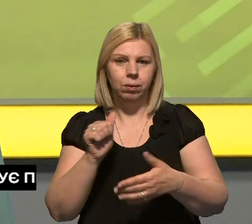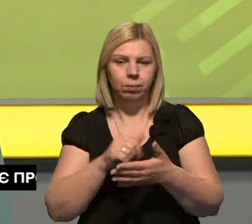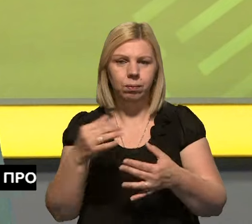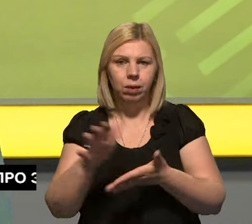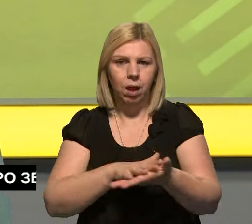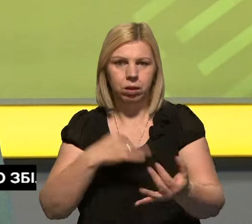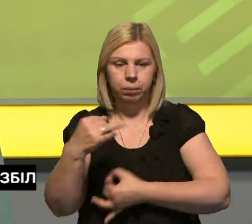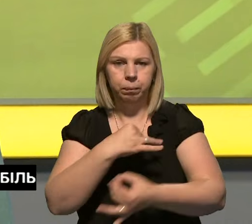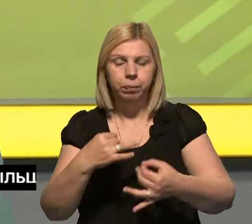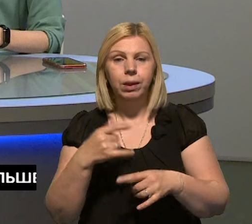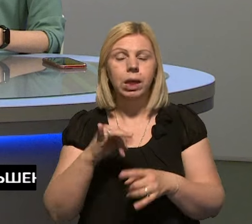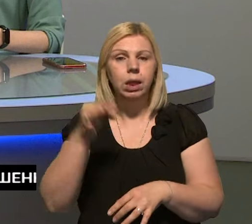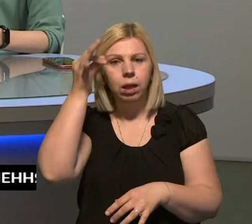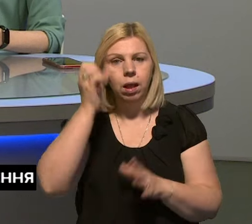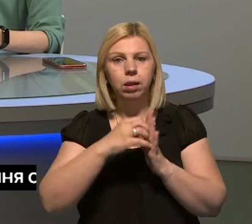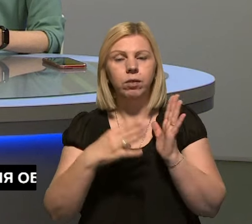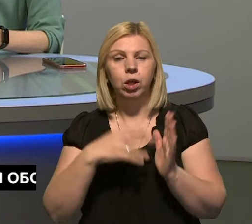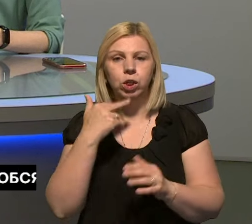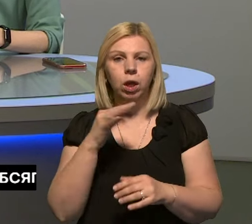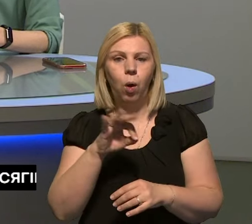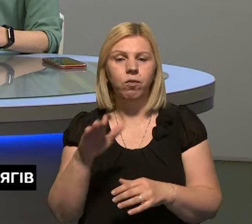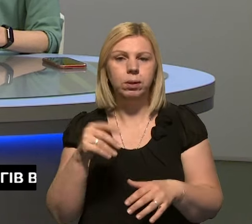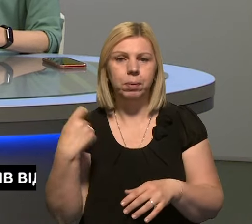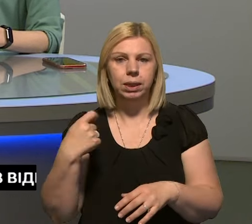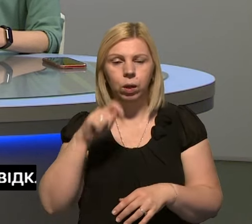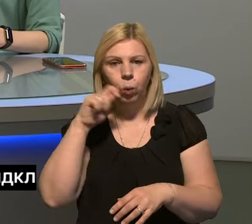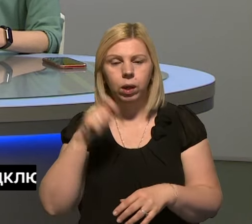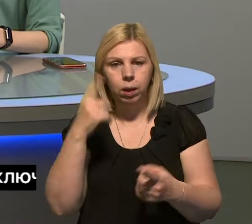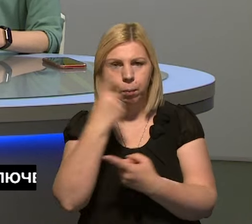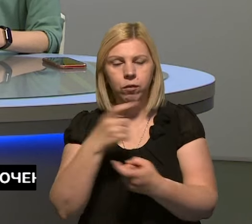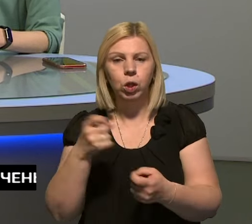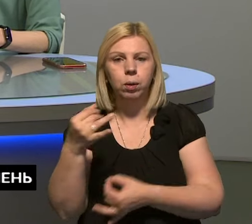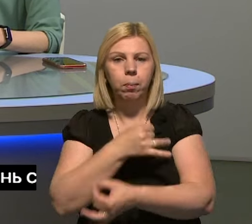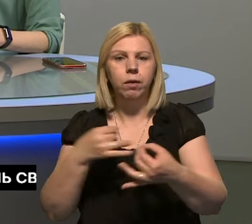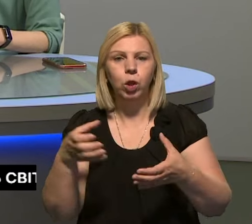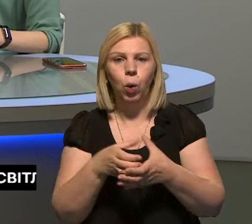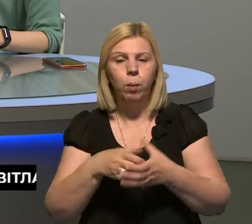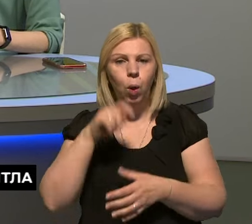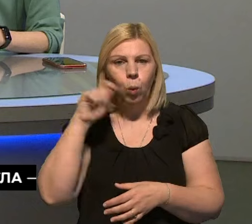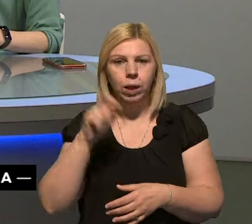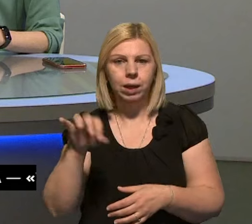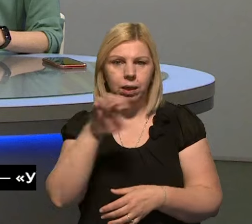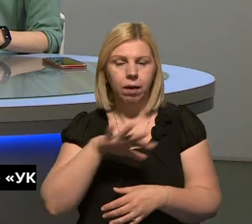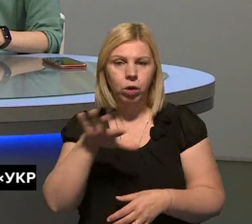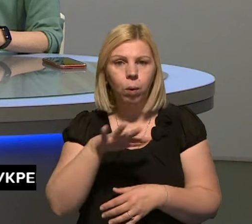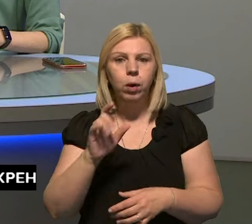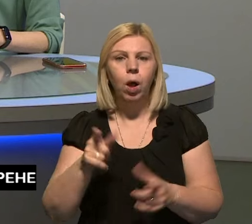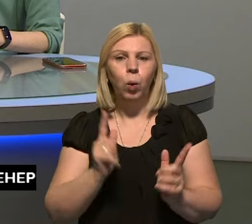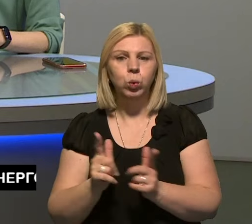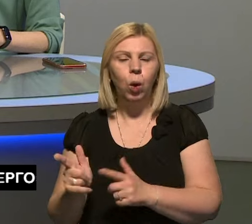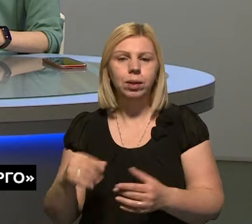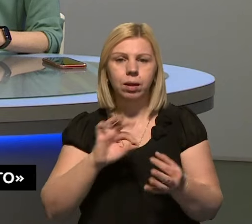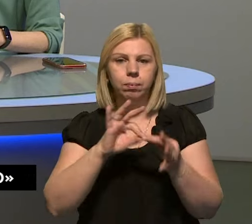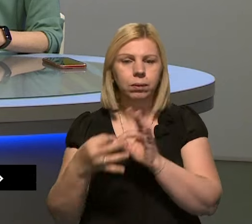йдеться в повідомленні. Ну і нагадаємо, 19 червня Офіс президента України повідомив, що переговорні команди України та Європейського Союзу узгодили